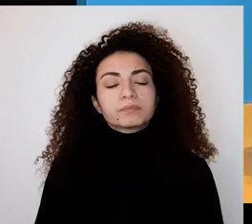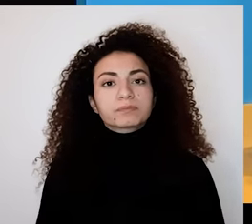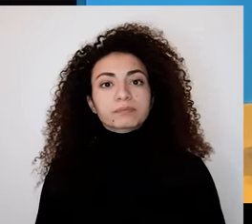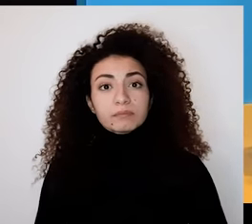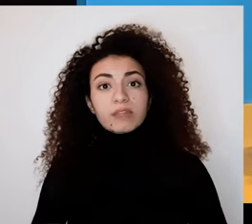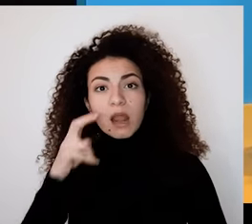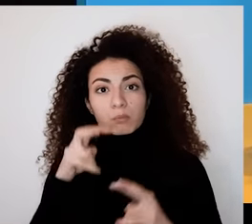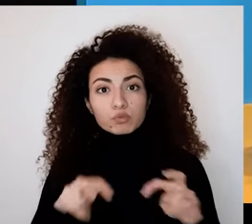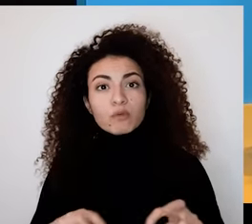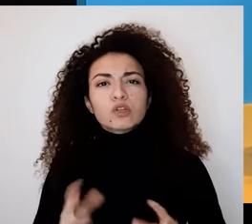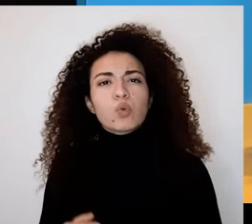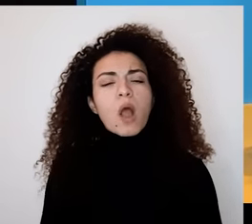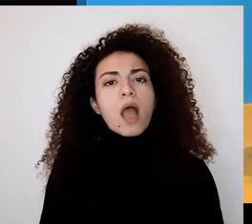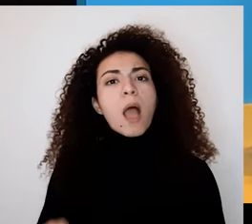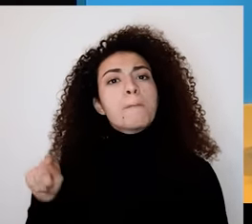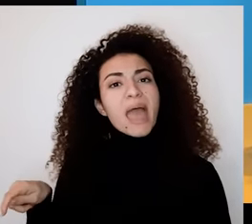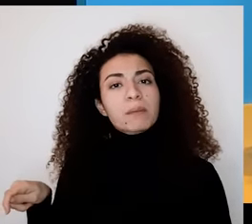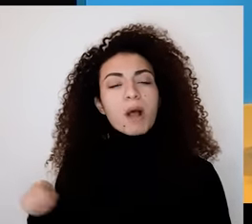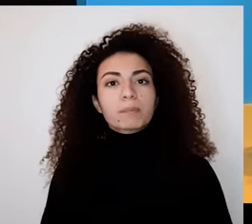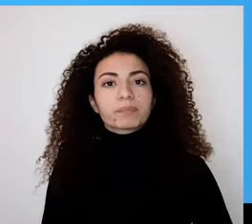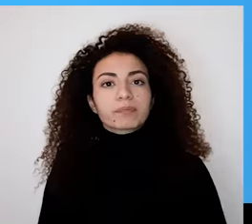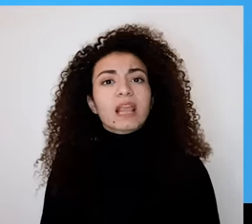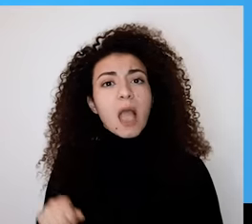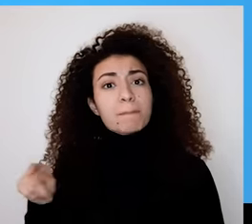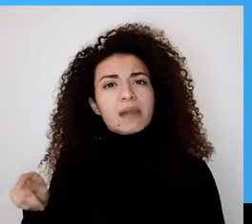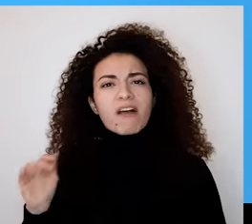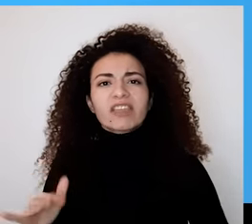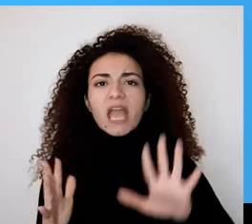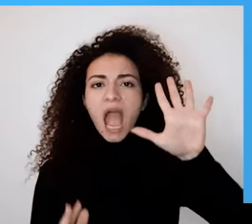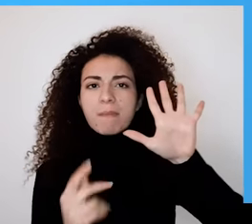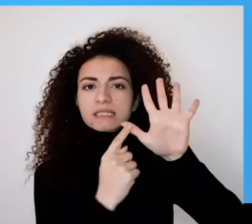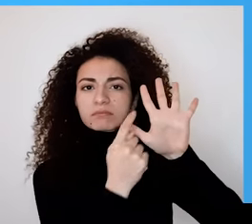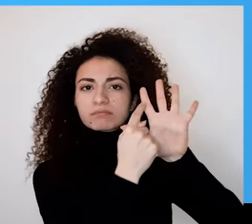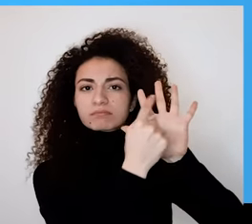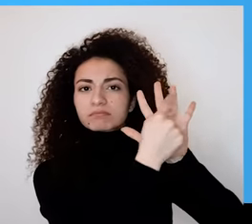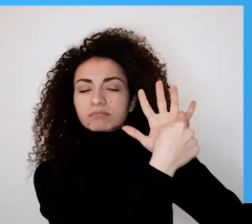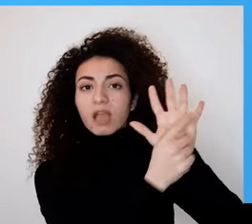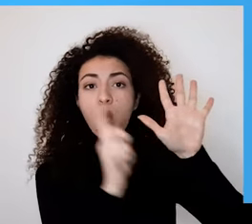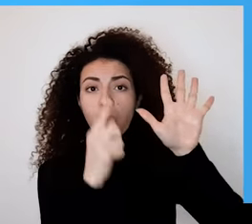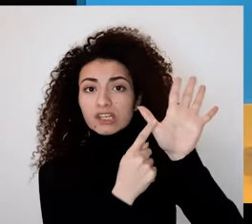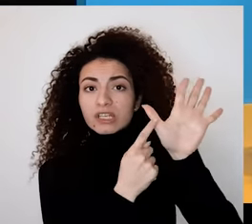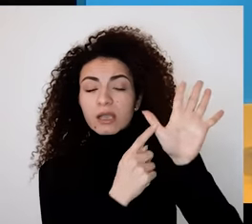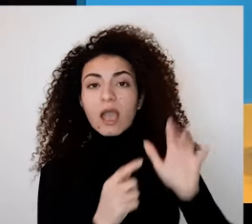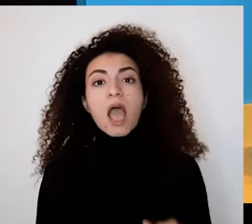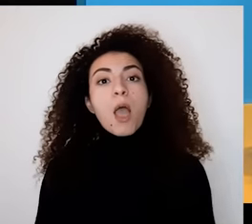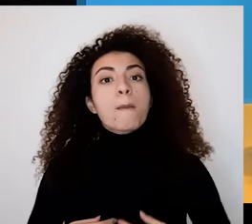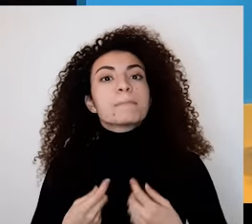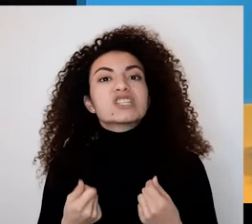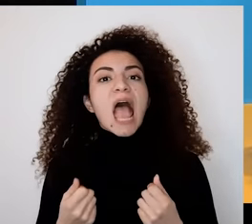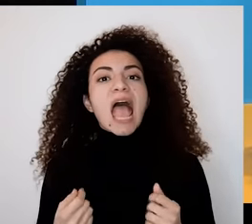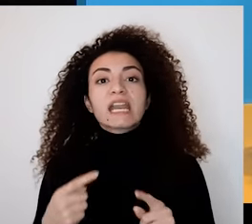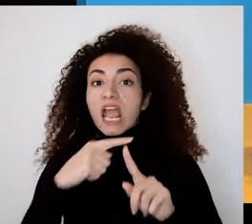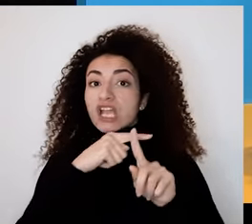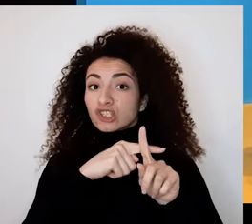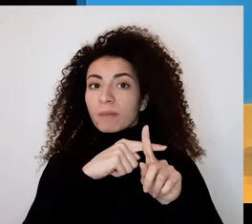مارتن سليجمن مؤسس العلم النفس الإيجابي نموذج بيرما مؤلف من خمس مكونات Positive Emotions